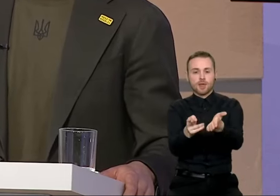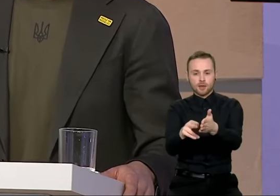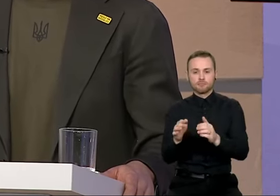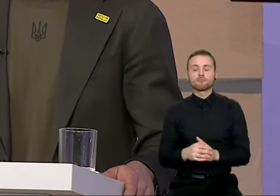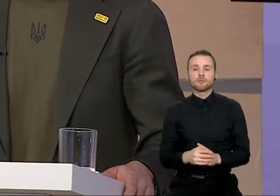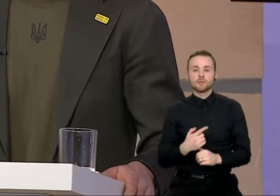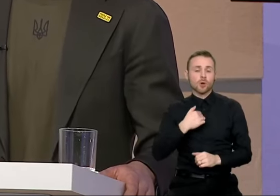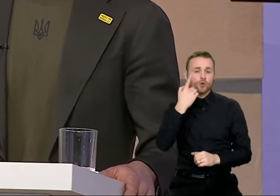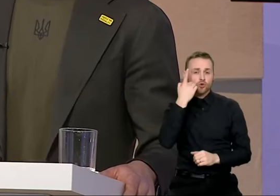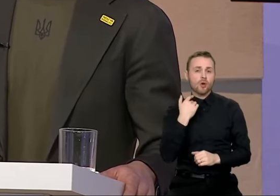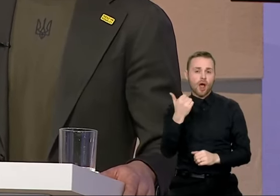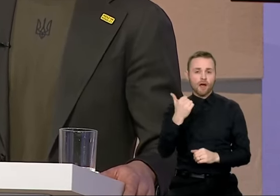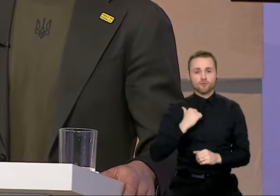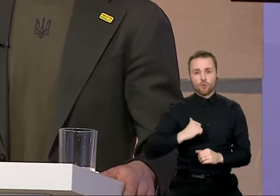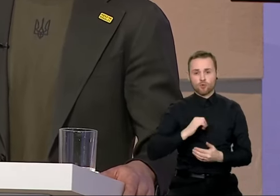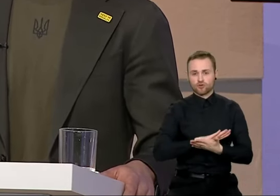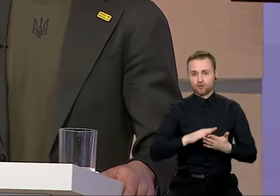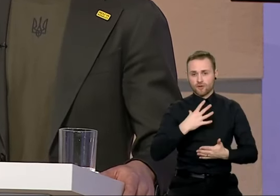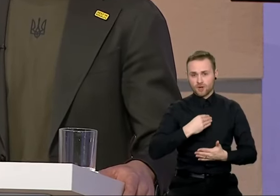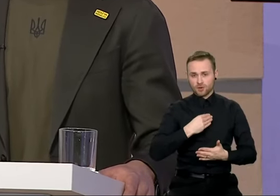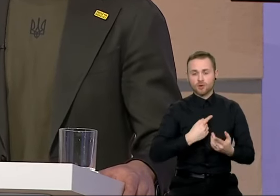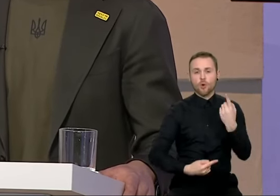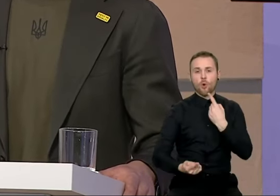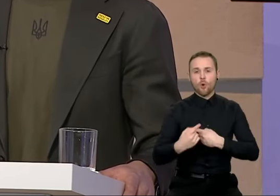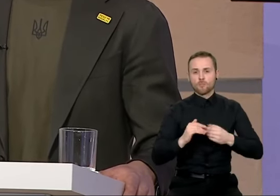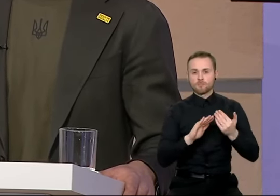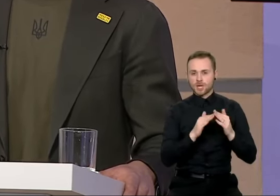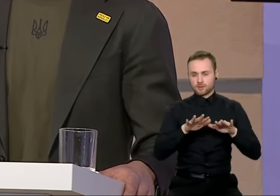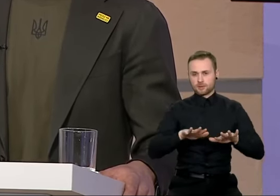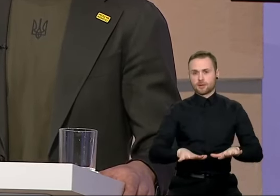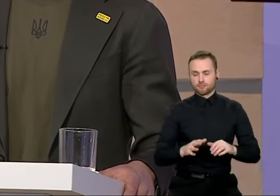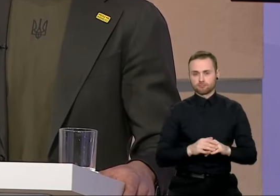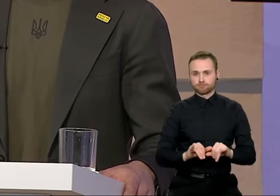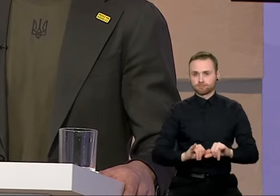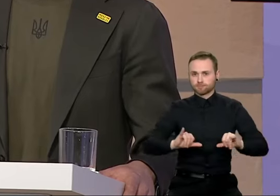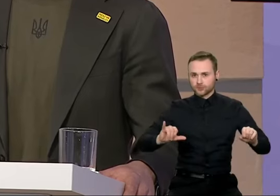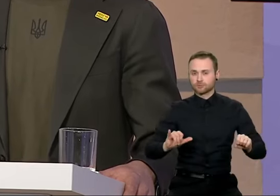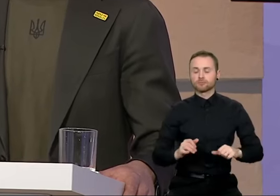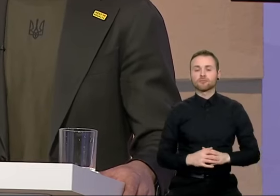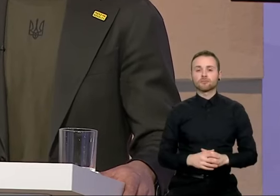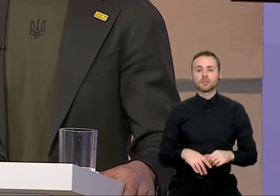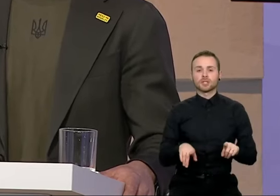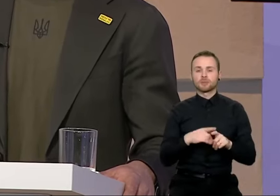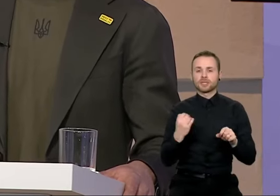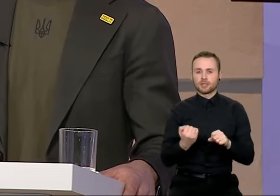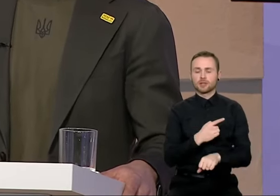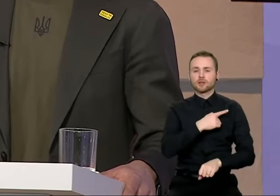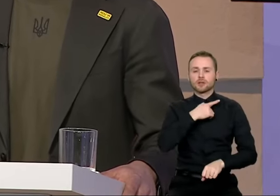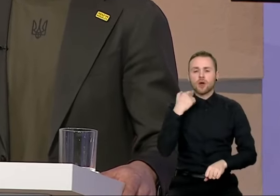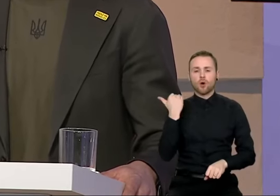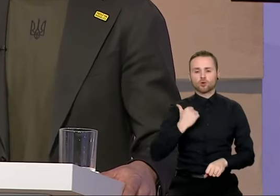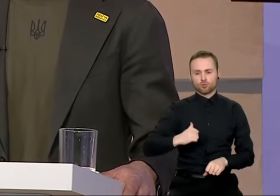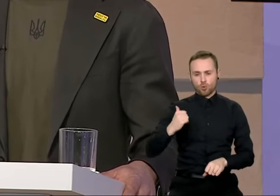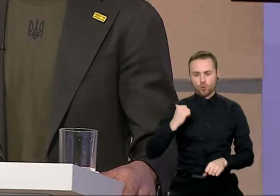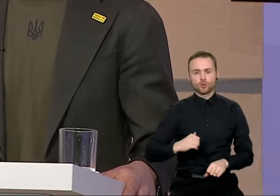miestiečiai grįžtų į miestą. Miesto tankinimas turi būti didinamas, mieste turi gyventi, kaip įmanoma, daugiau žmonių, jo aplinkoje turi kurtis atitinkamos